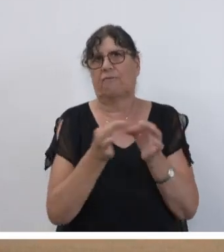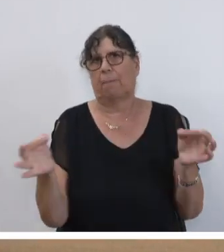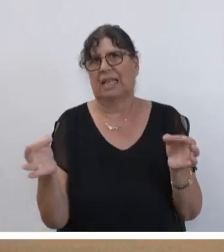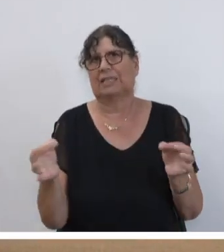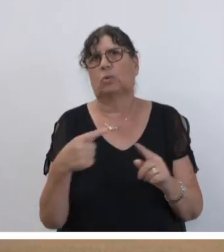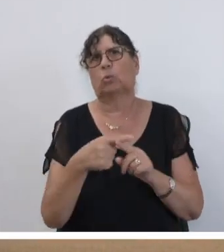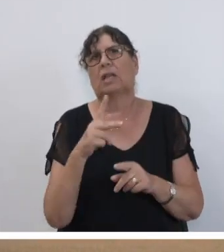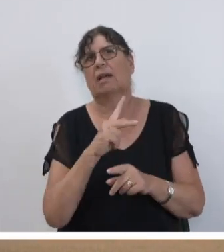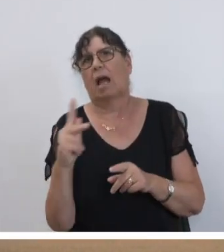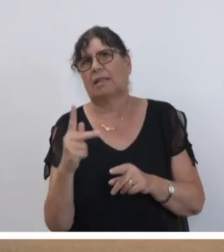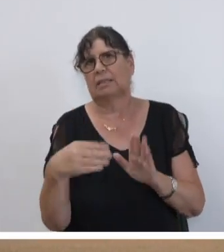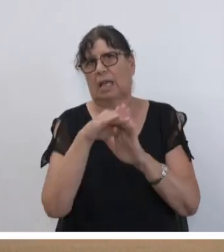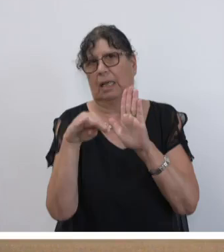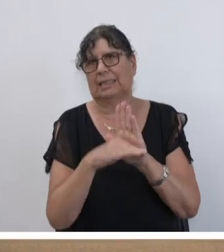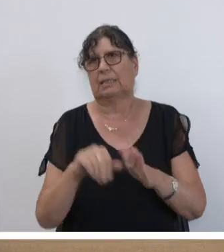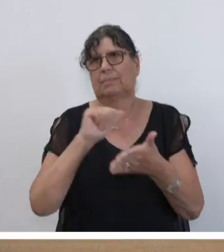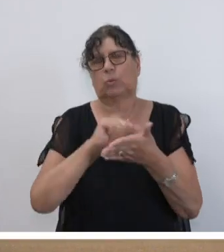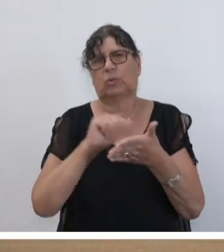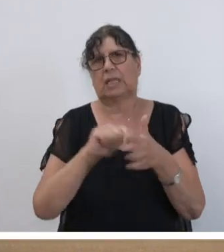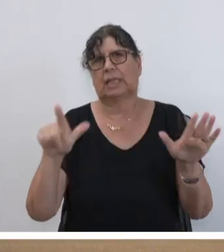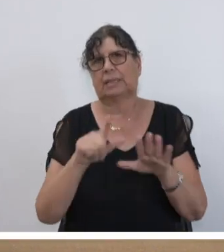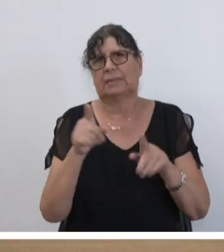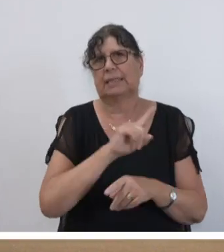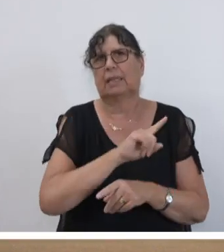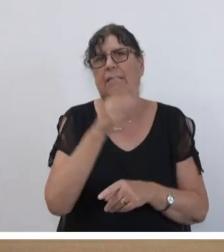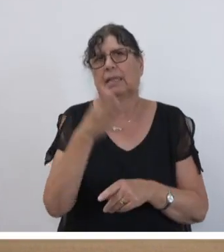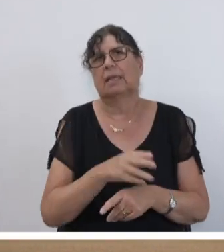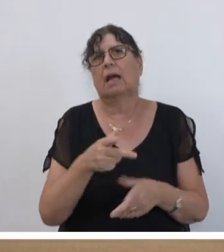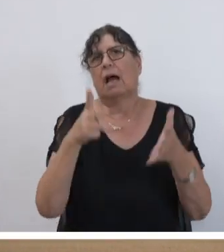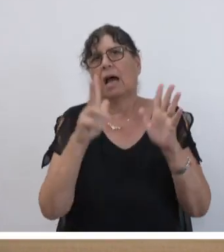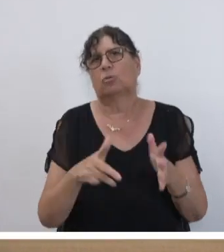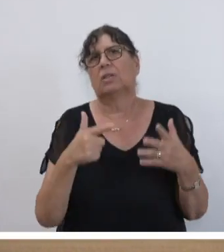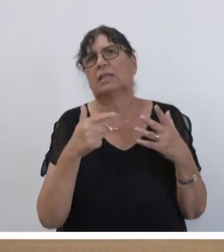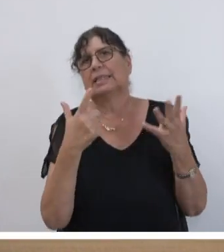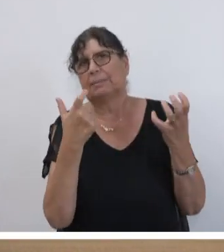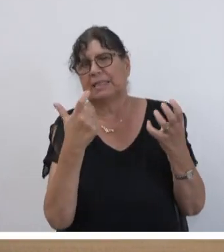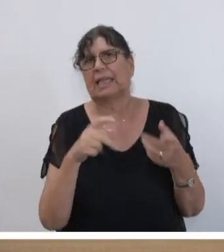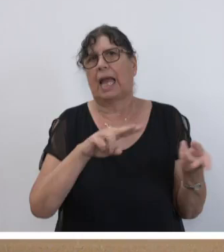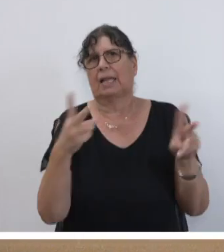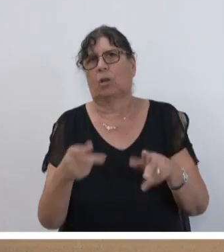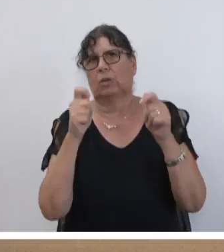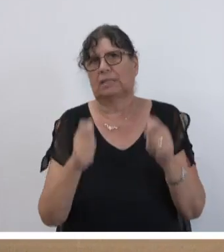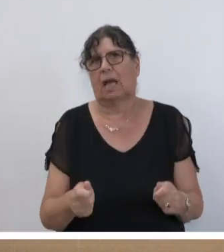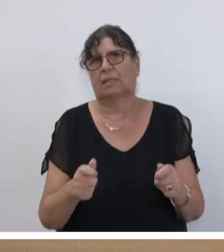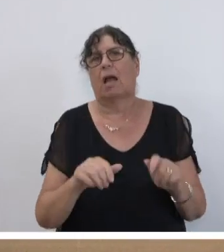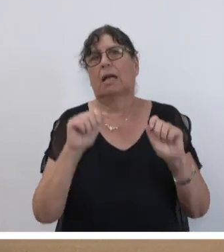Katastergesetzes, Drucksache 17-880 und Abänderungsantrag Drucksache 17